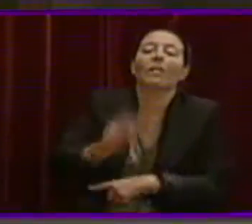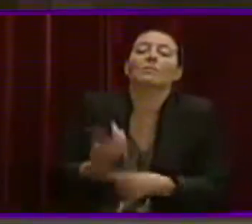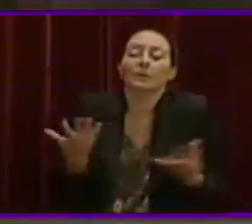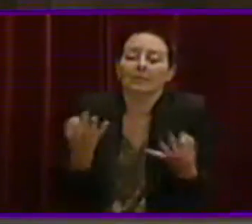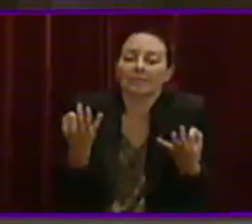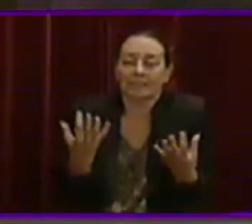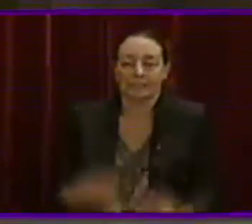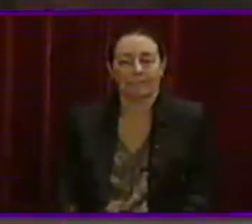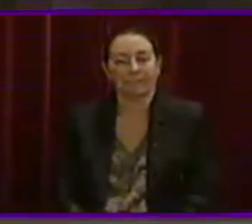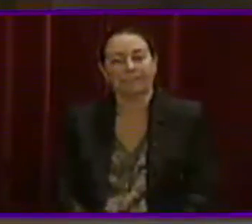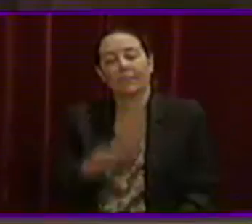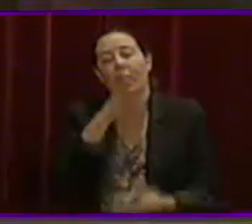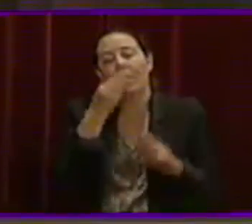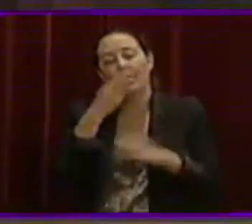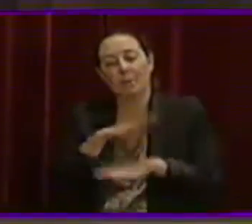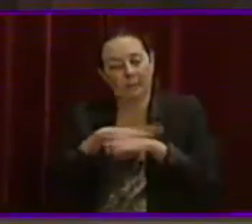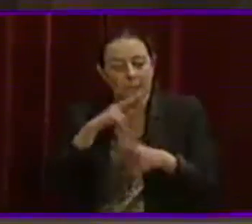Té la paraula el representant del govern.